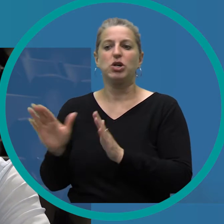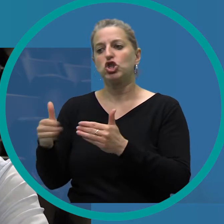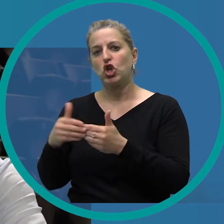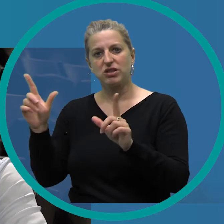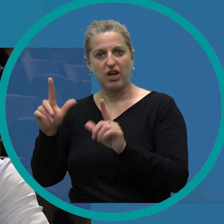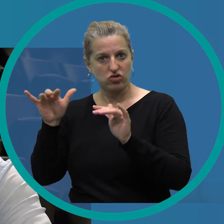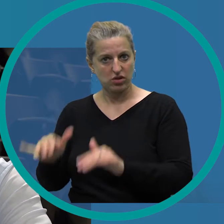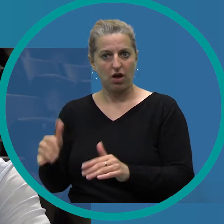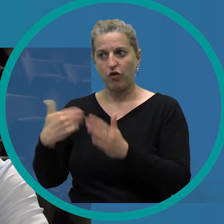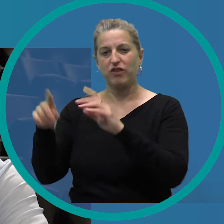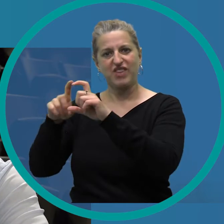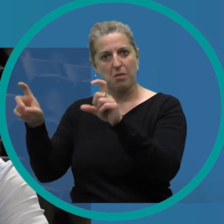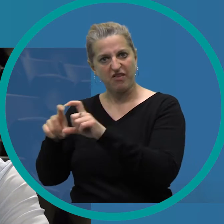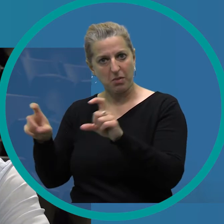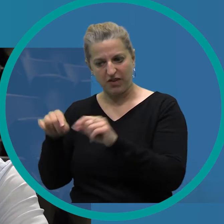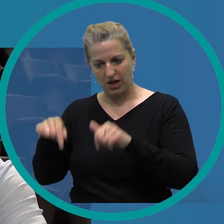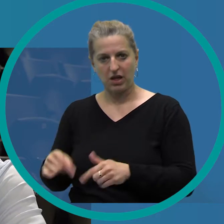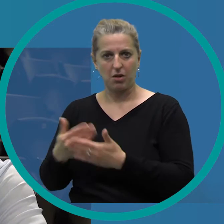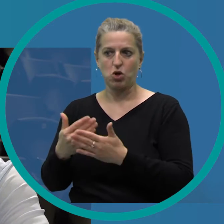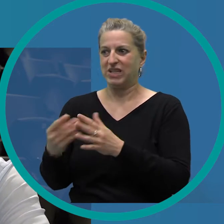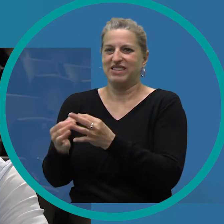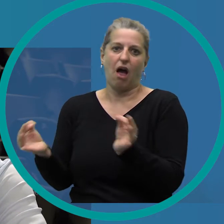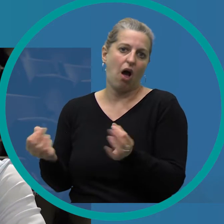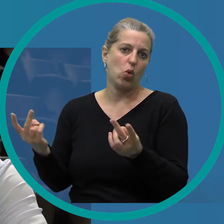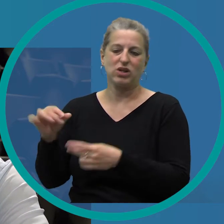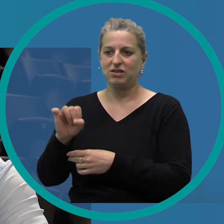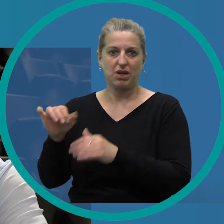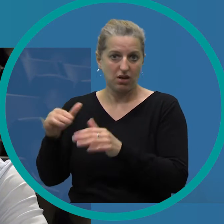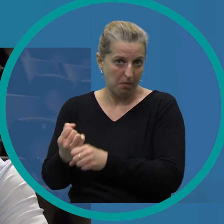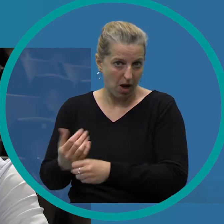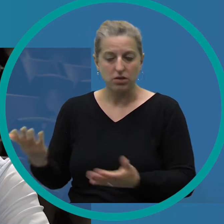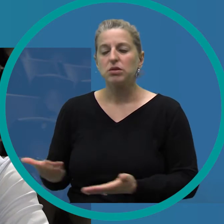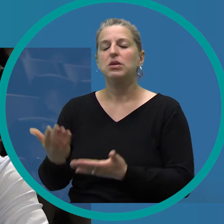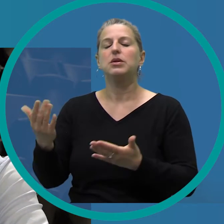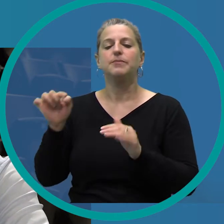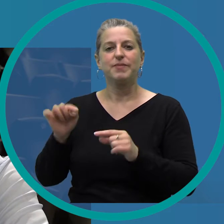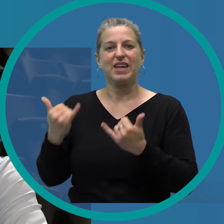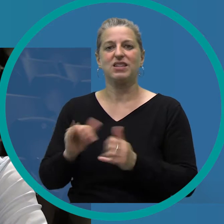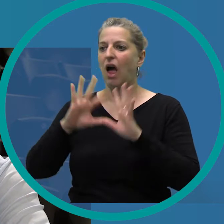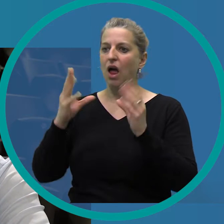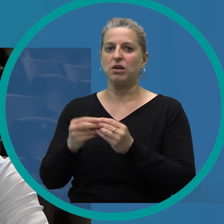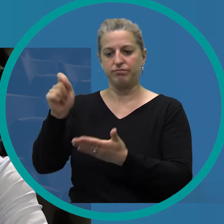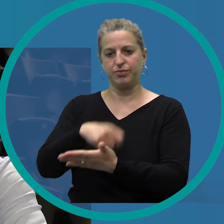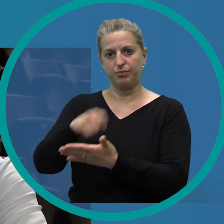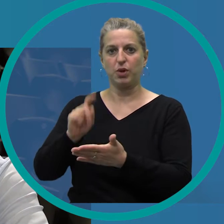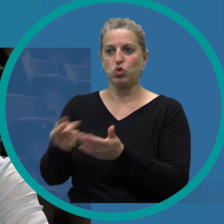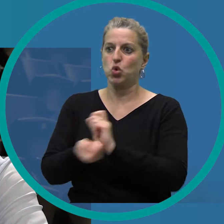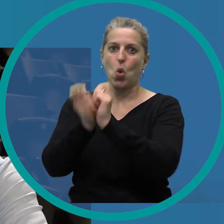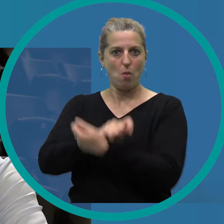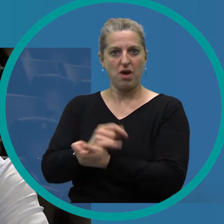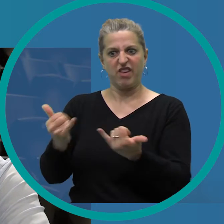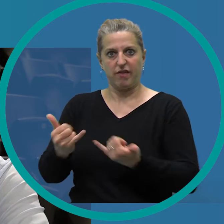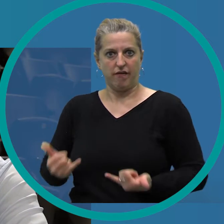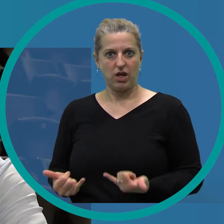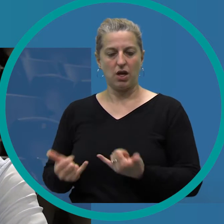geschlossene Veranstaltungen von Unternehmen, die hier Tagungen abhalten etc. Das muss jetzt alles irgendwie angepackt